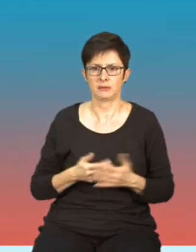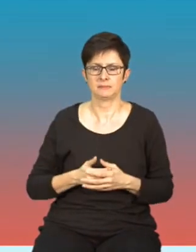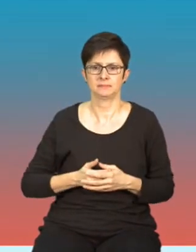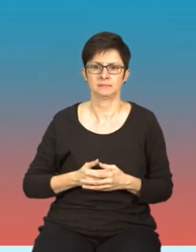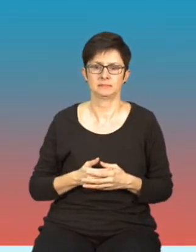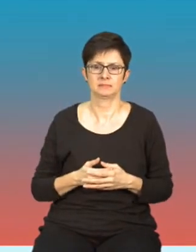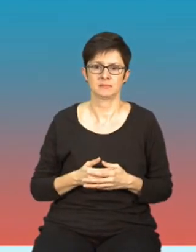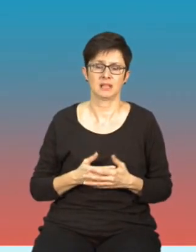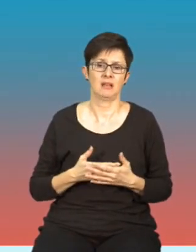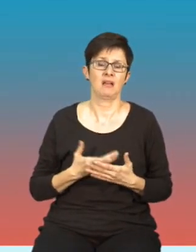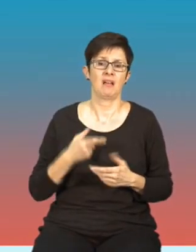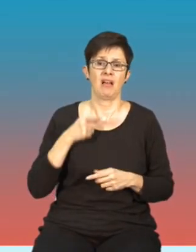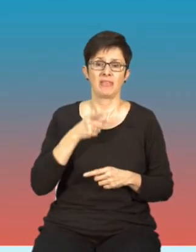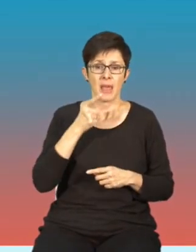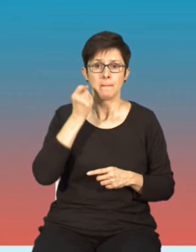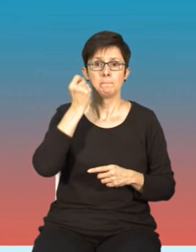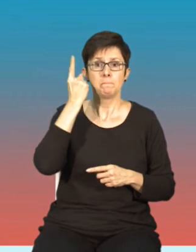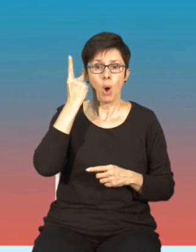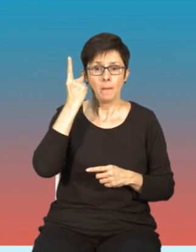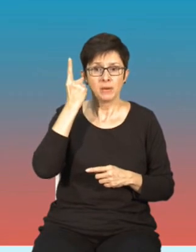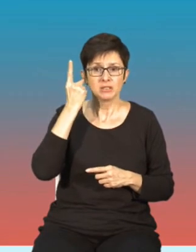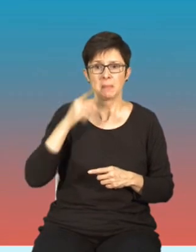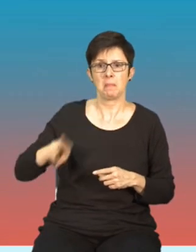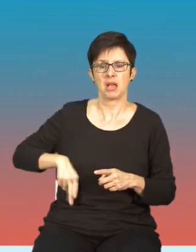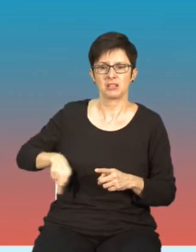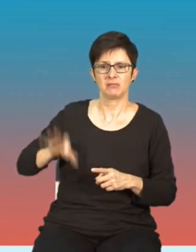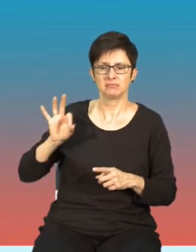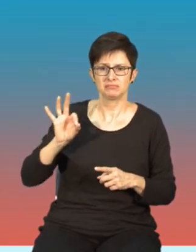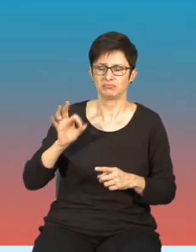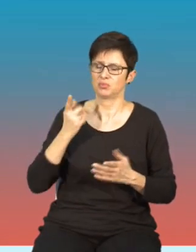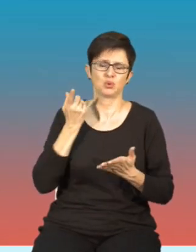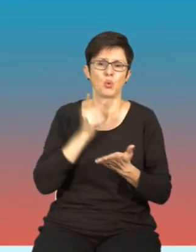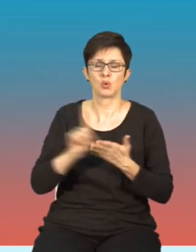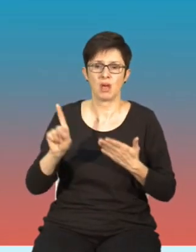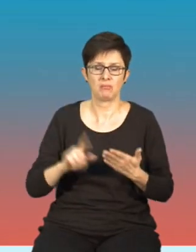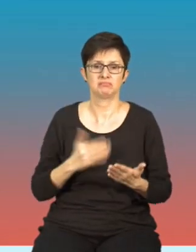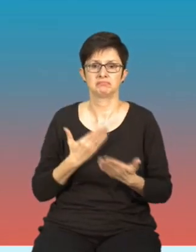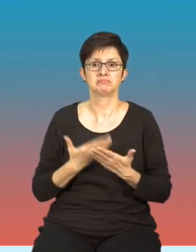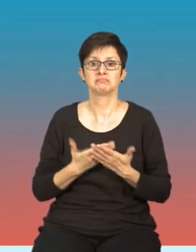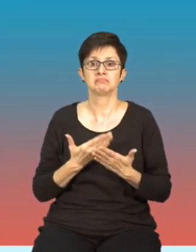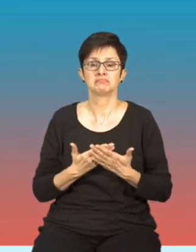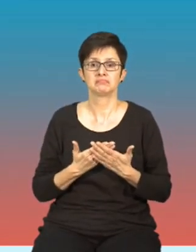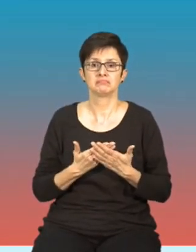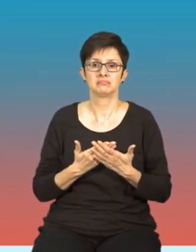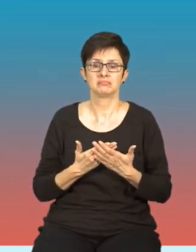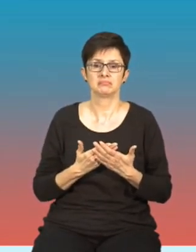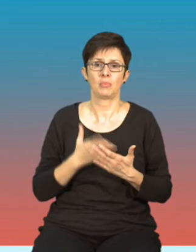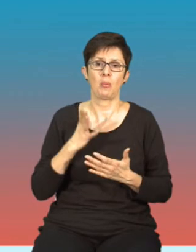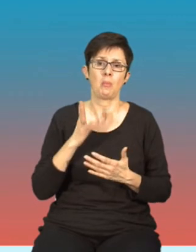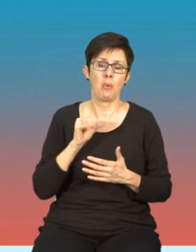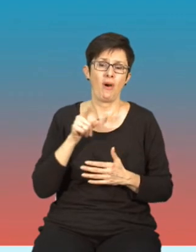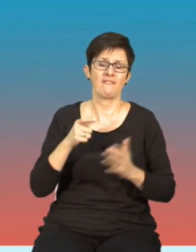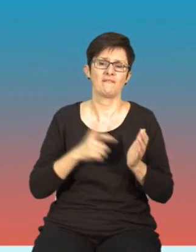ale ta inicjatywa nie wypaliła, ponieważ należy powiedzieć, wymaga to